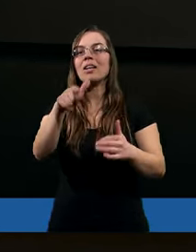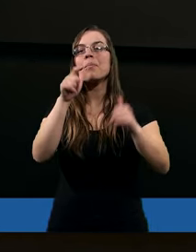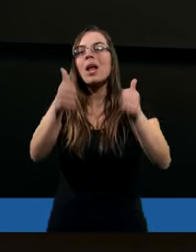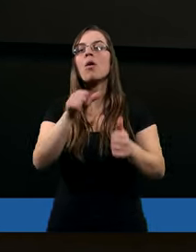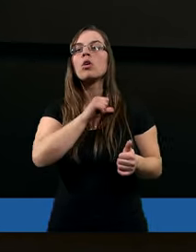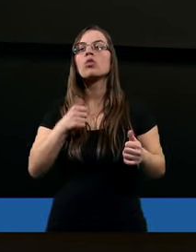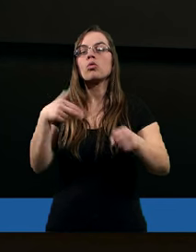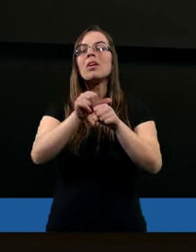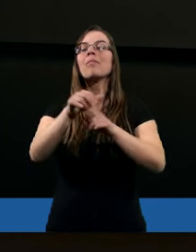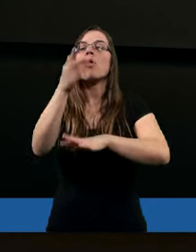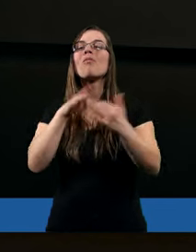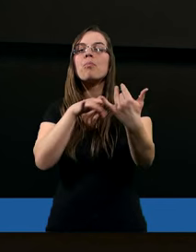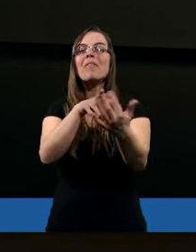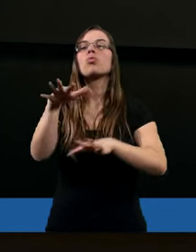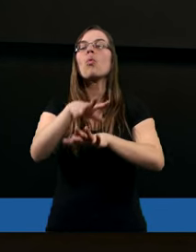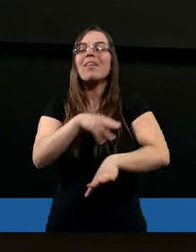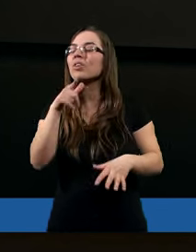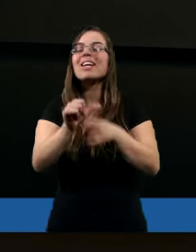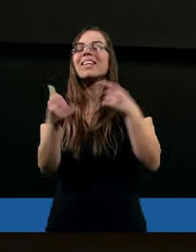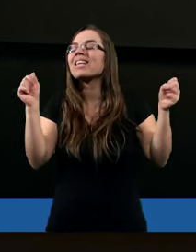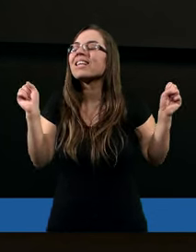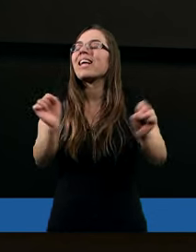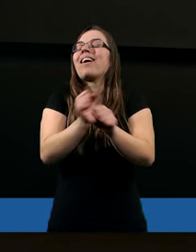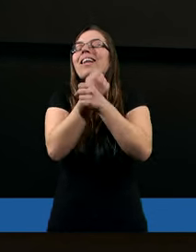się tym, który jest podpływem Ducha Świętego i to jest niesamowite.